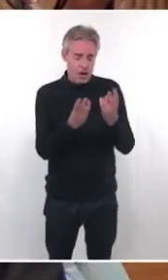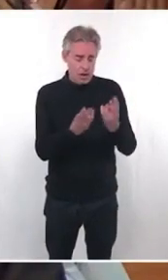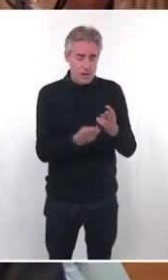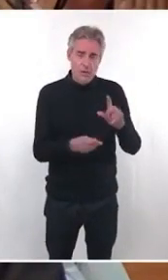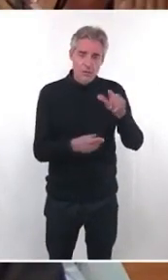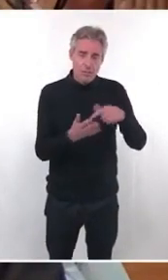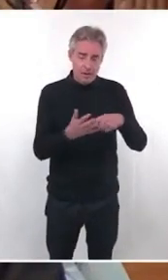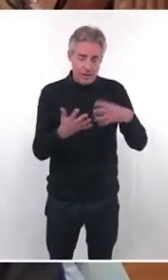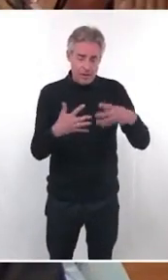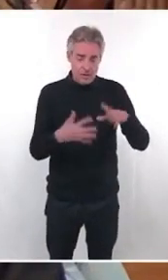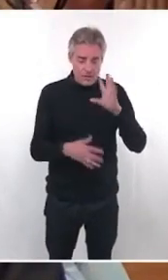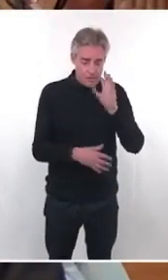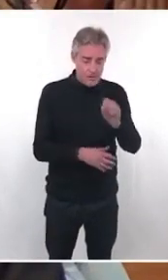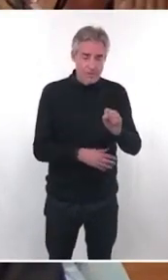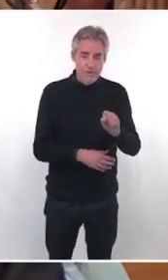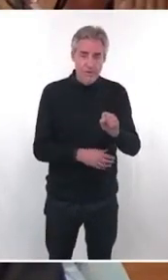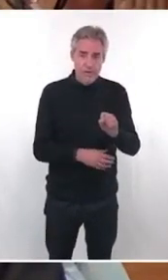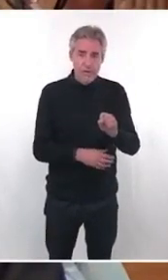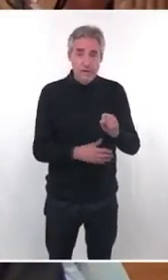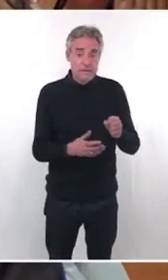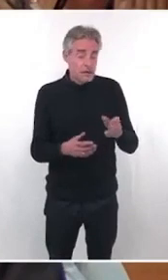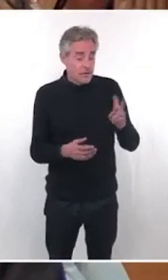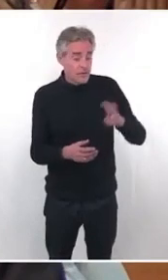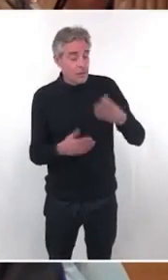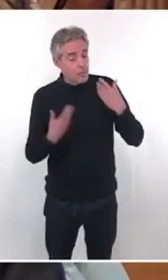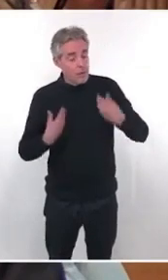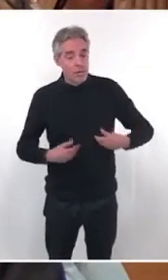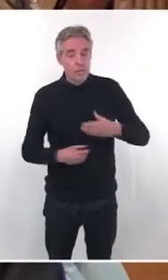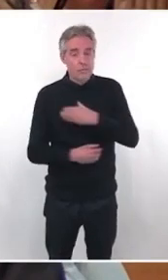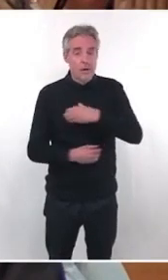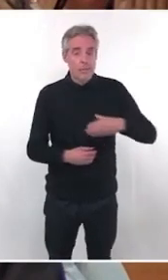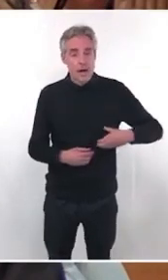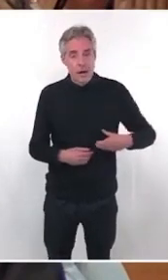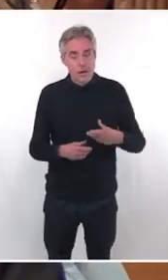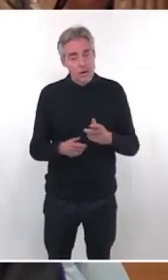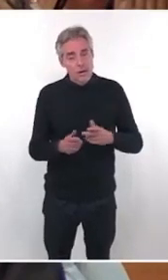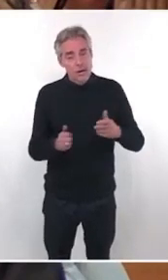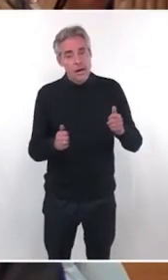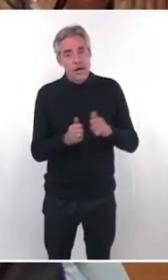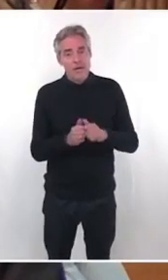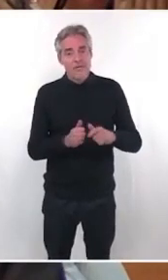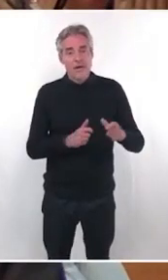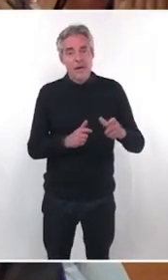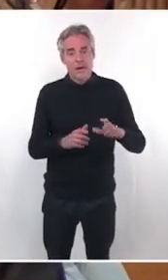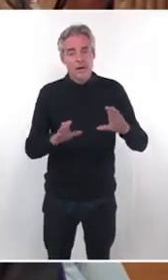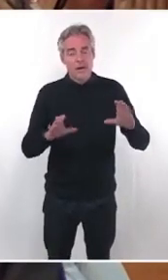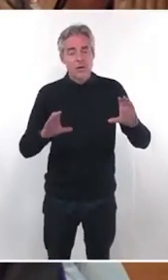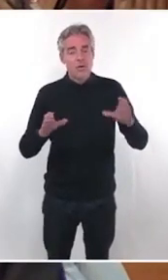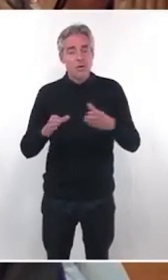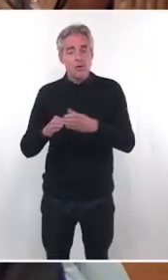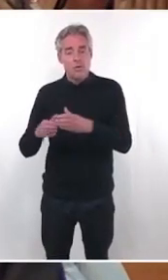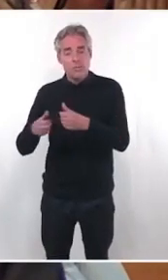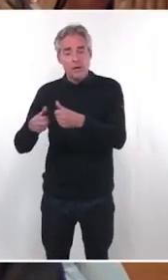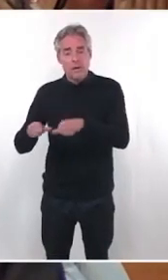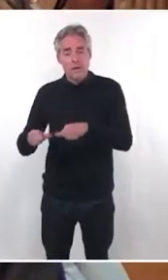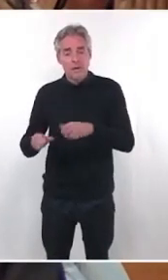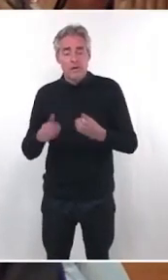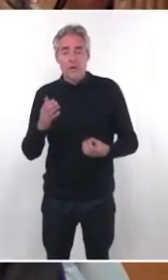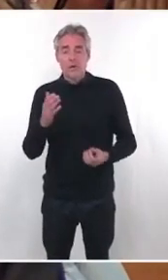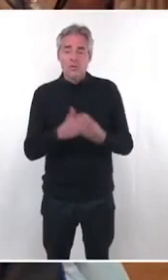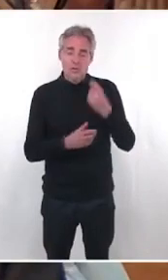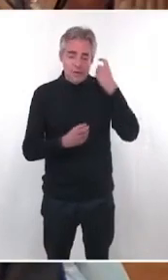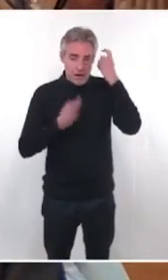2019, pardon de le dire, c à l'époque où j'étais maire, où on a accordé avec les collectifs de résidents, une nouvelle